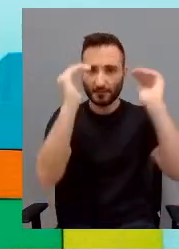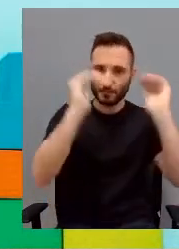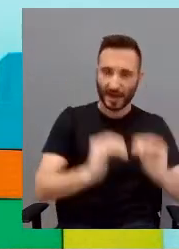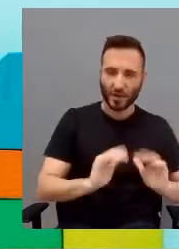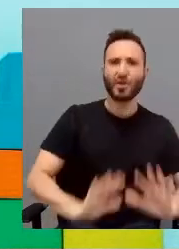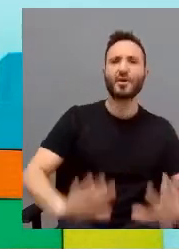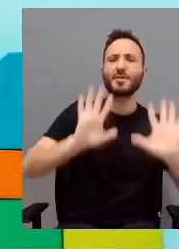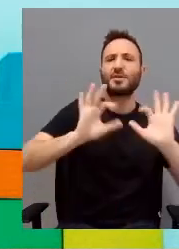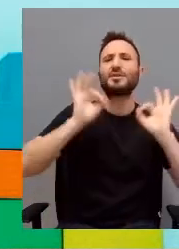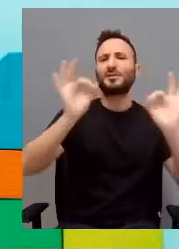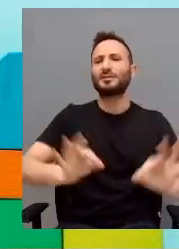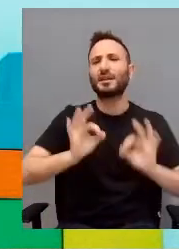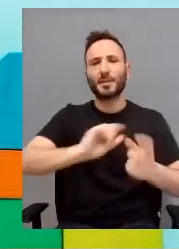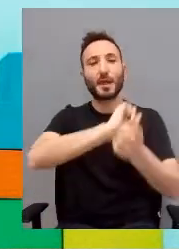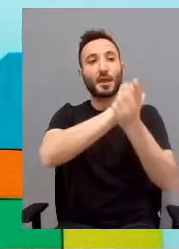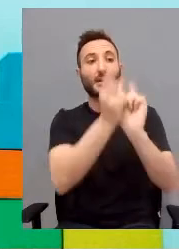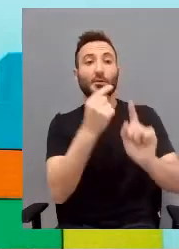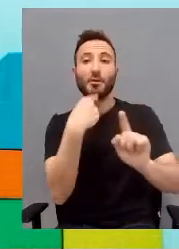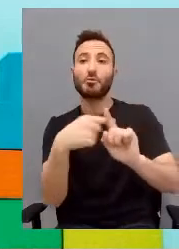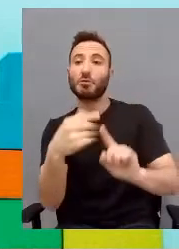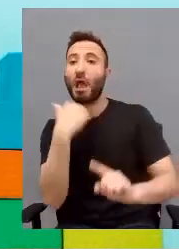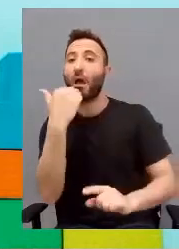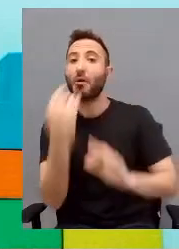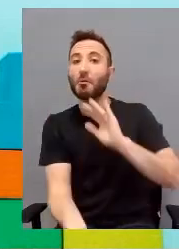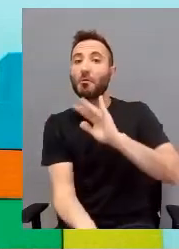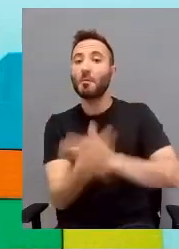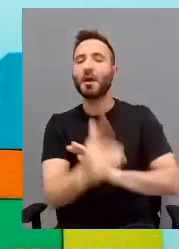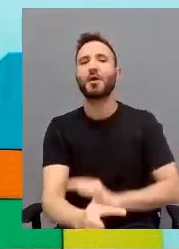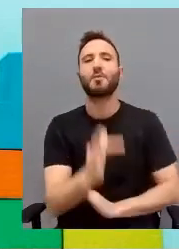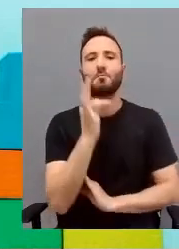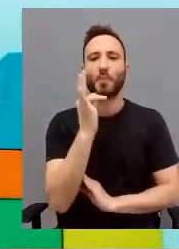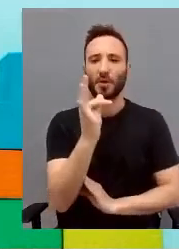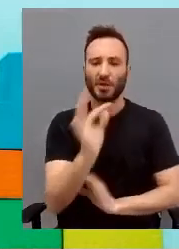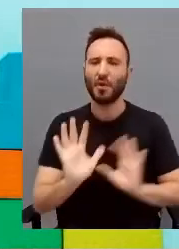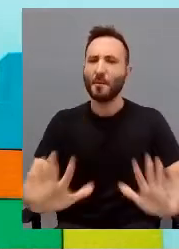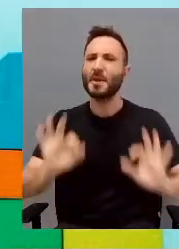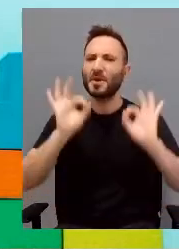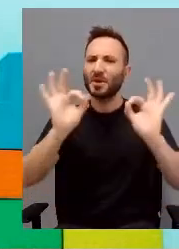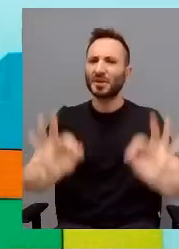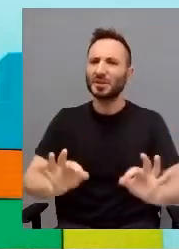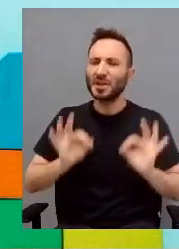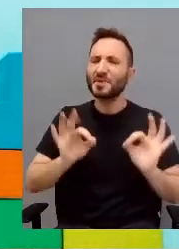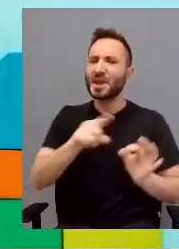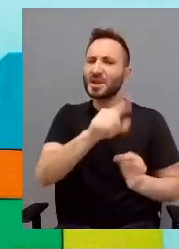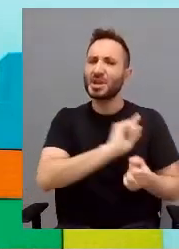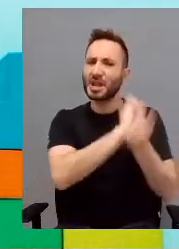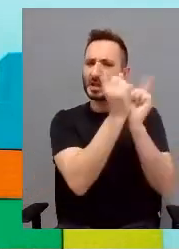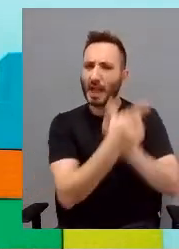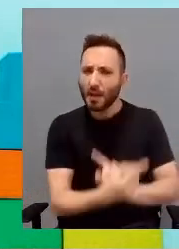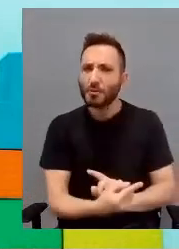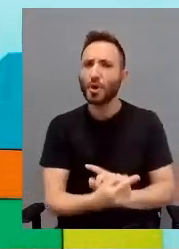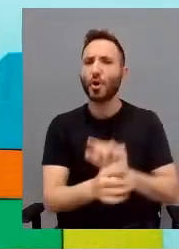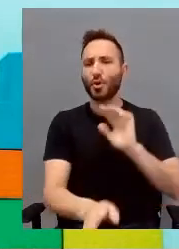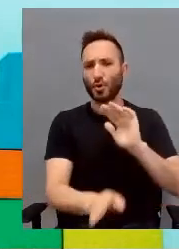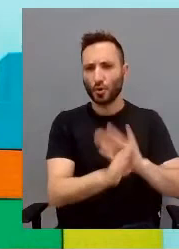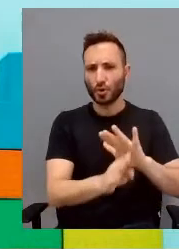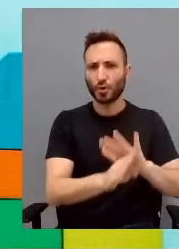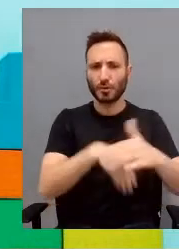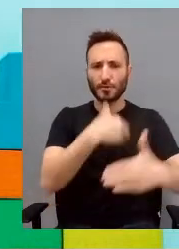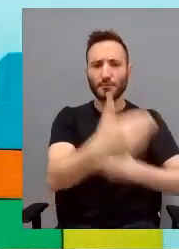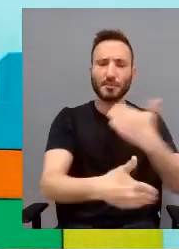positivi con le famiglie, però in tutti i cambiamenti ha avuto più continuità di equilibrio.